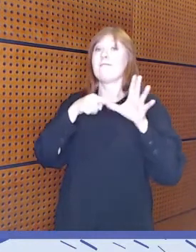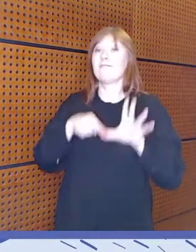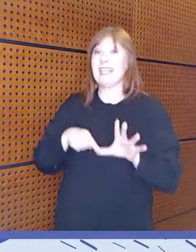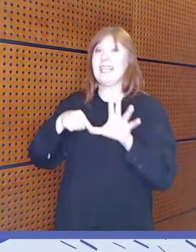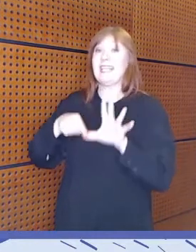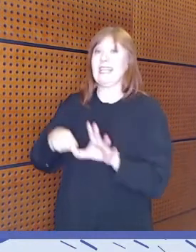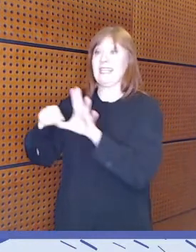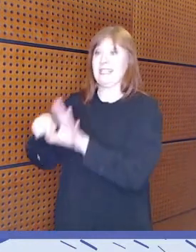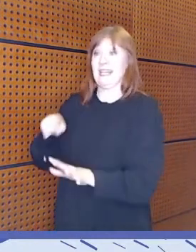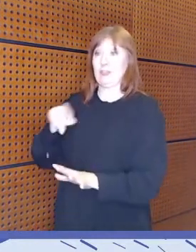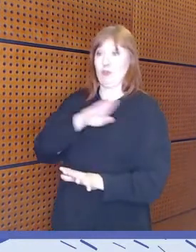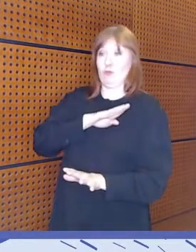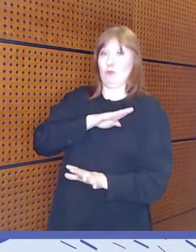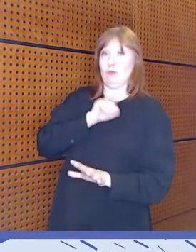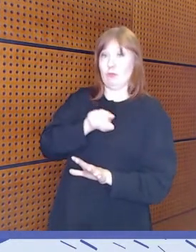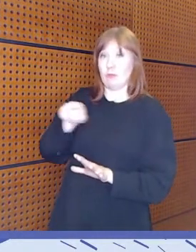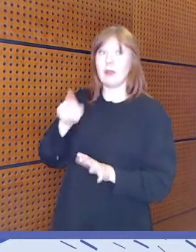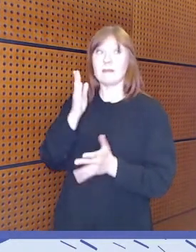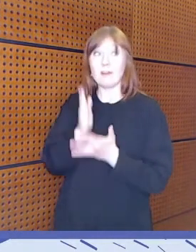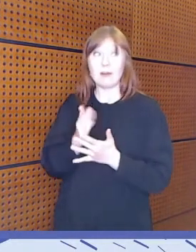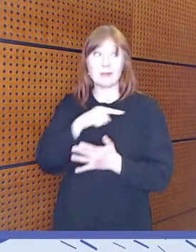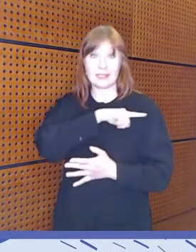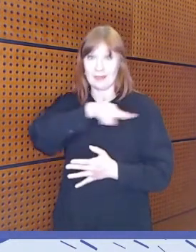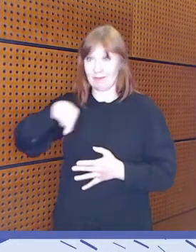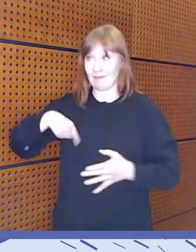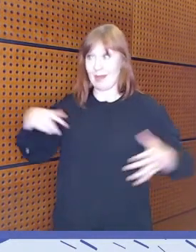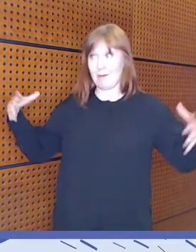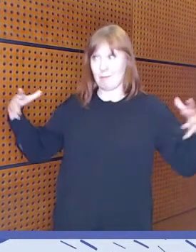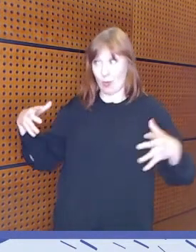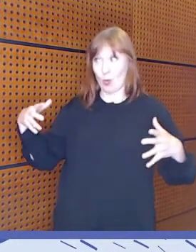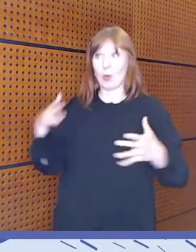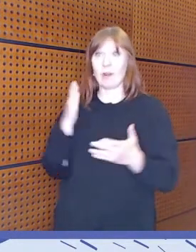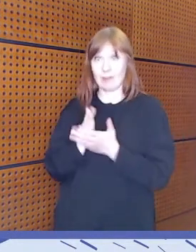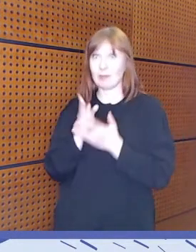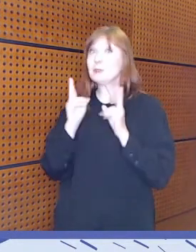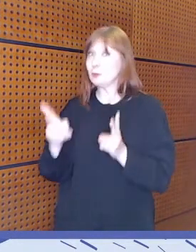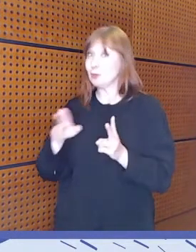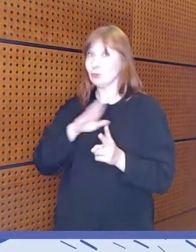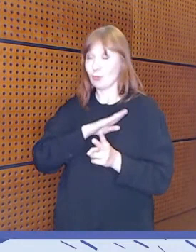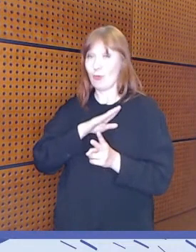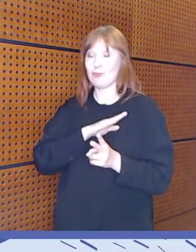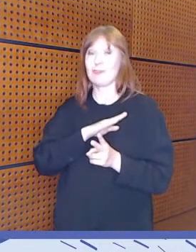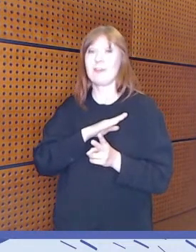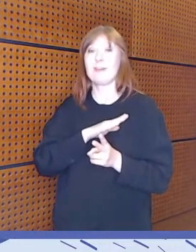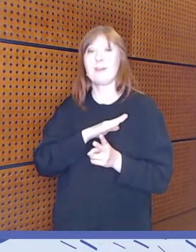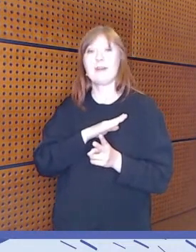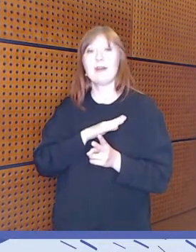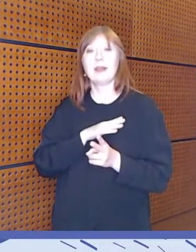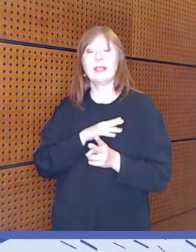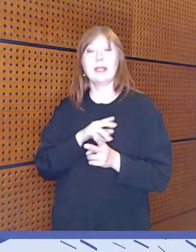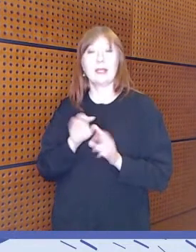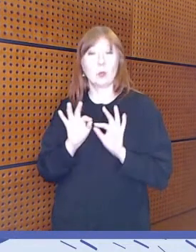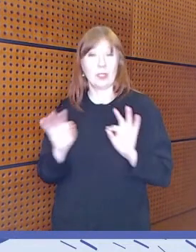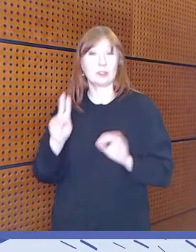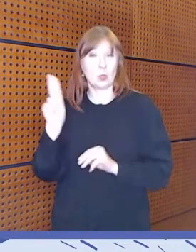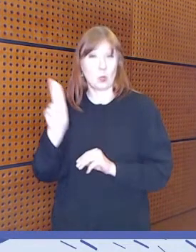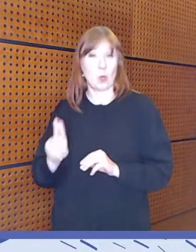niin taatusti tämän kokoisessa porukassa niitä on, ja varmasti itse kukainenkin, tai niin kuin hienosti Ulla sanoi tuosta